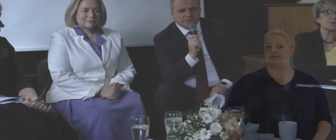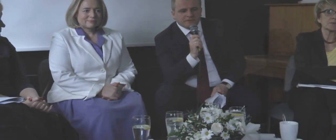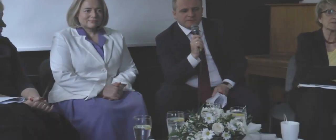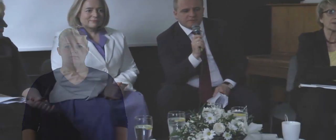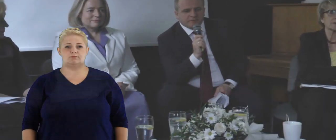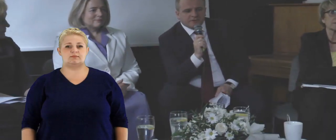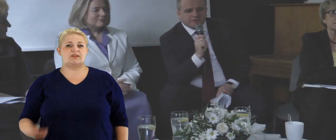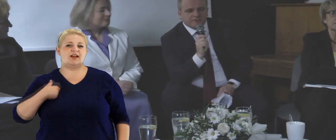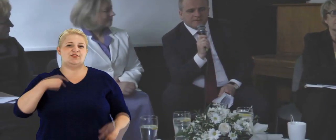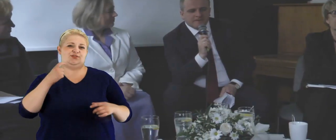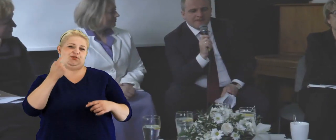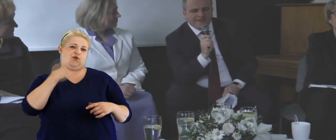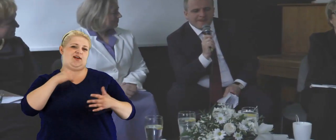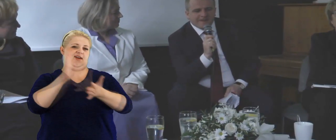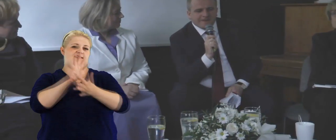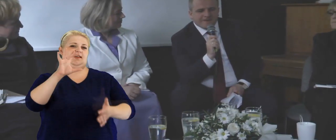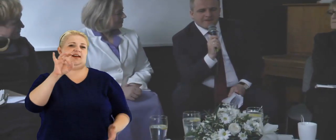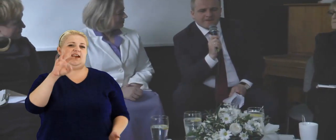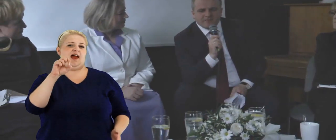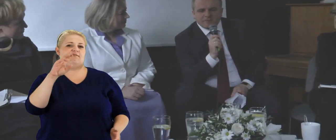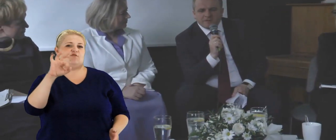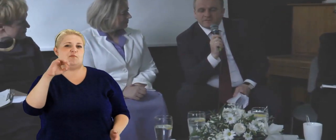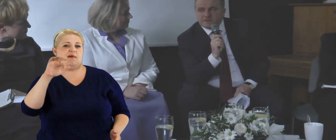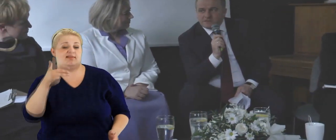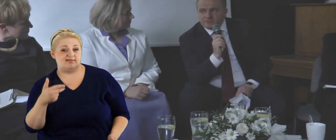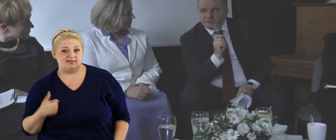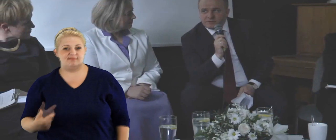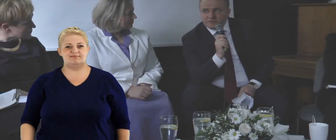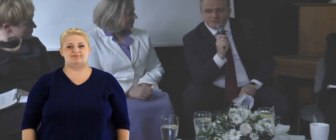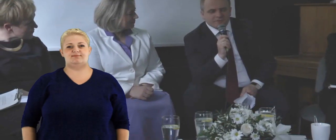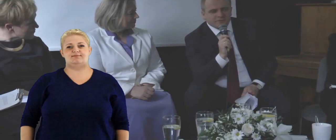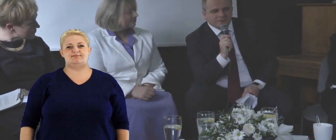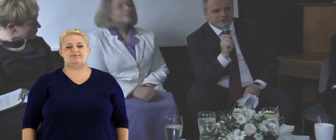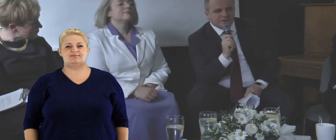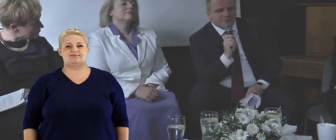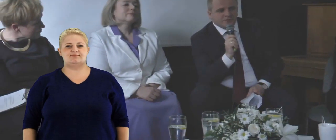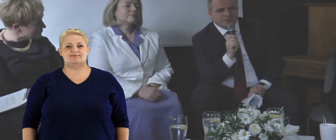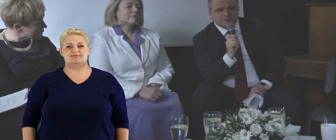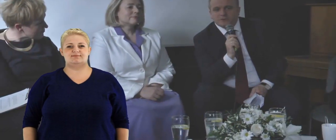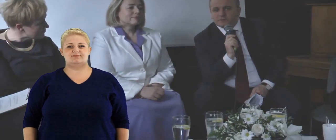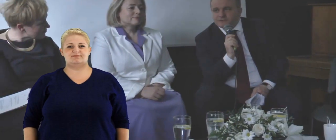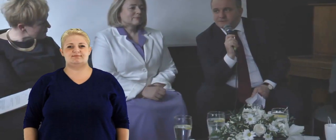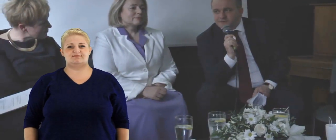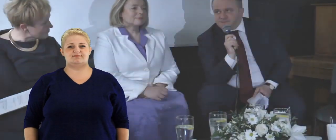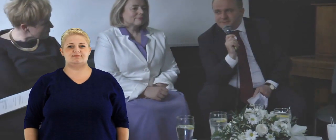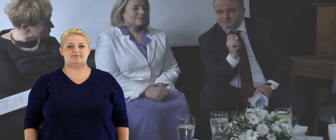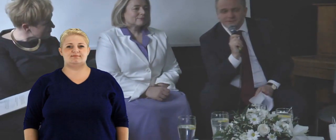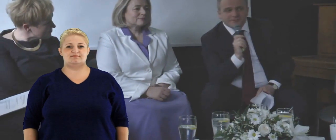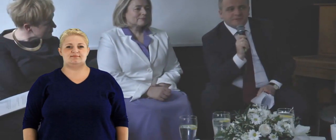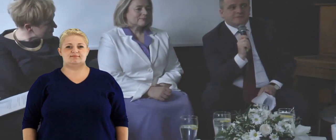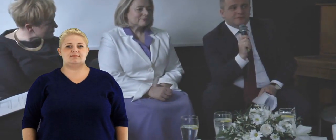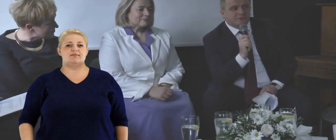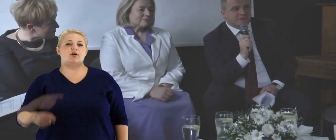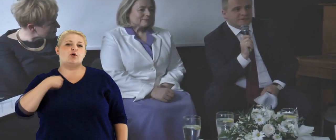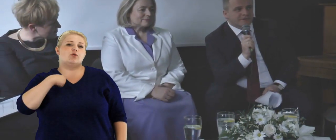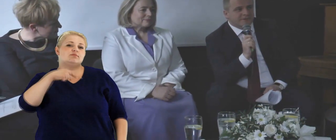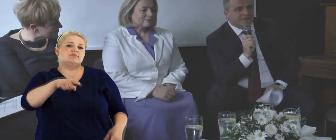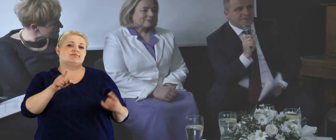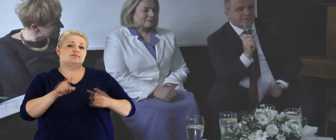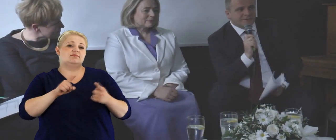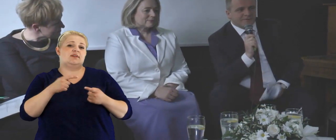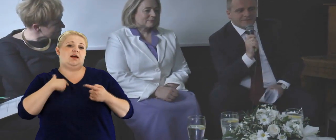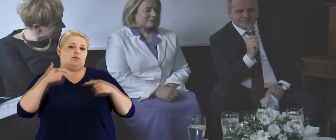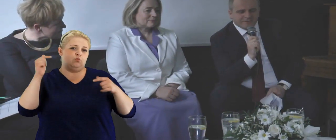jestem trochę grafomanem w klasycznym tego zorozumieniu, to znaczy, żeby żyć, muszę pisać. Czasem to jest lepsze, czasem gorsze i